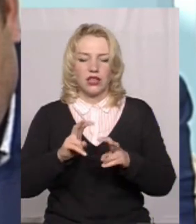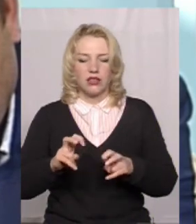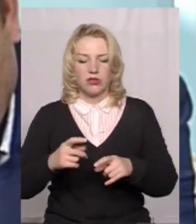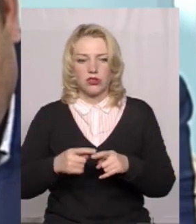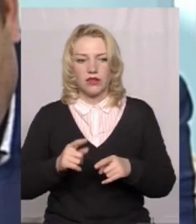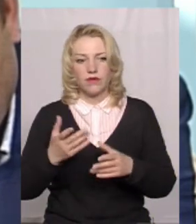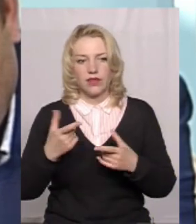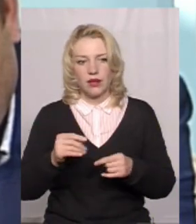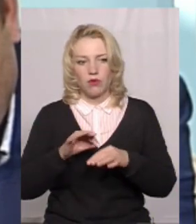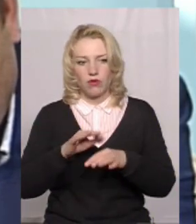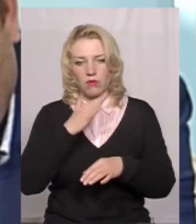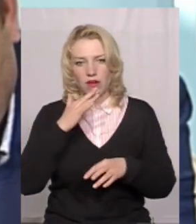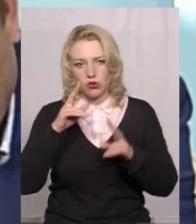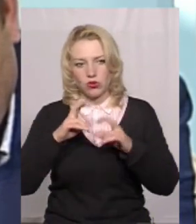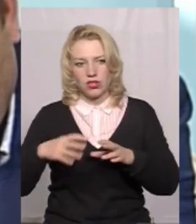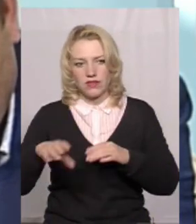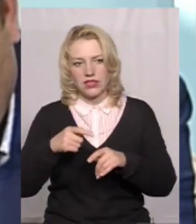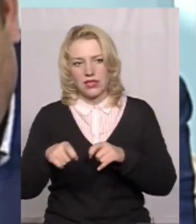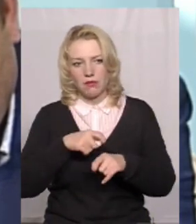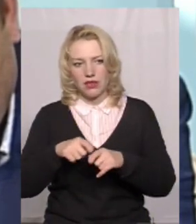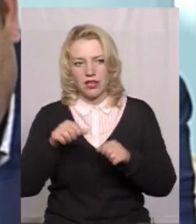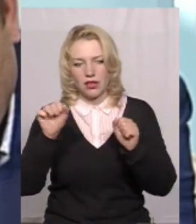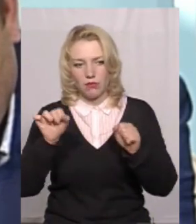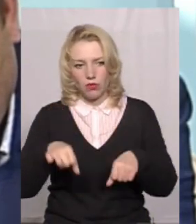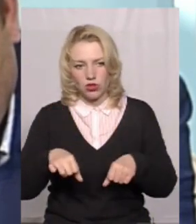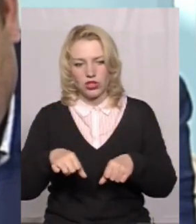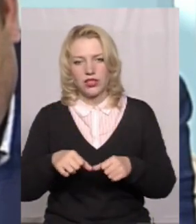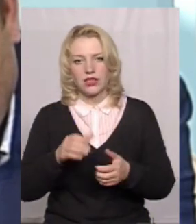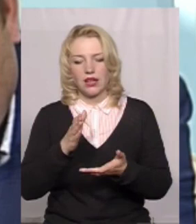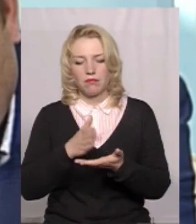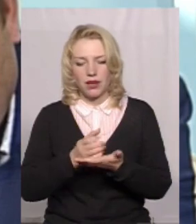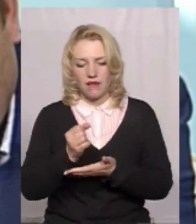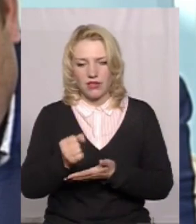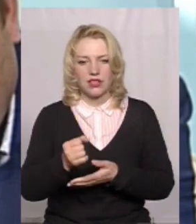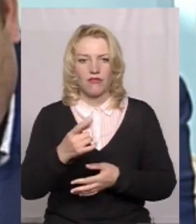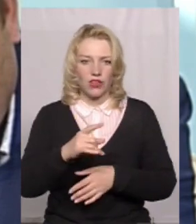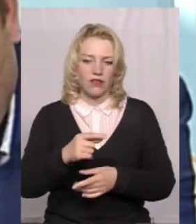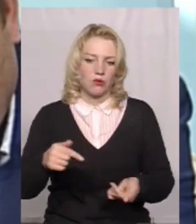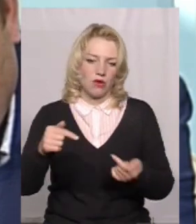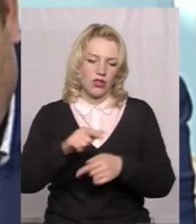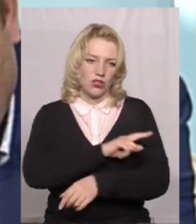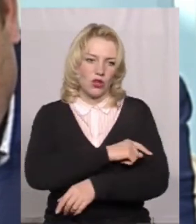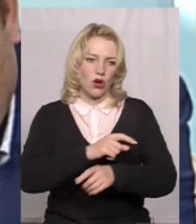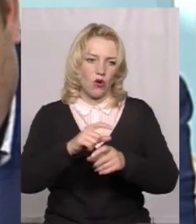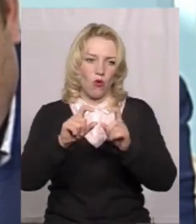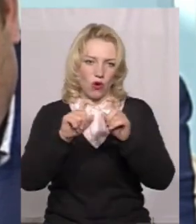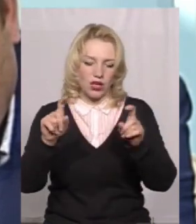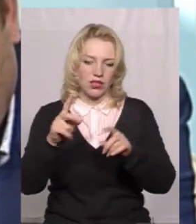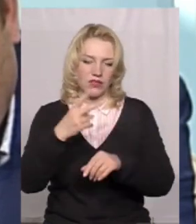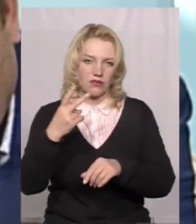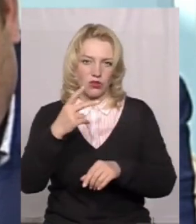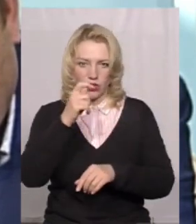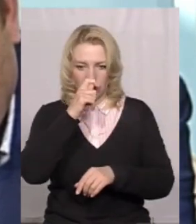птиці, де проведено багато досліджень, і всі ці матеріали ми можемо направити в відповідні органи. І більше, ми 22 квітня